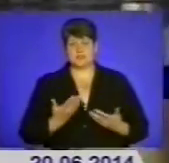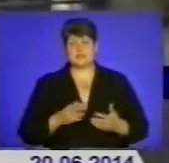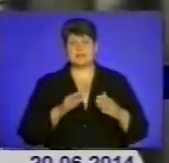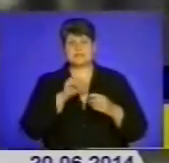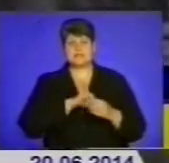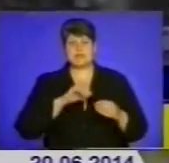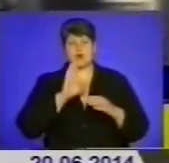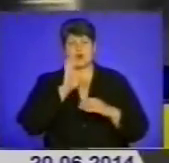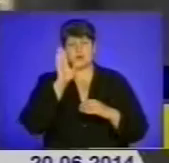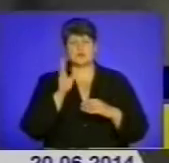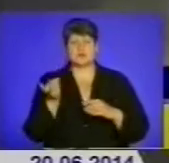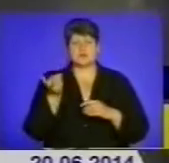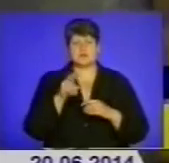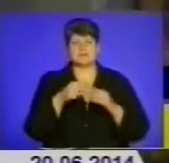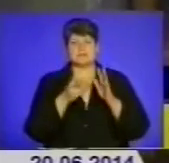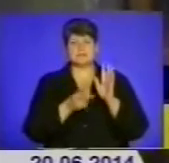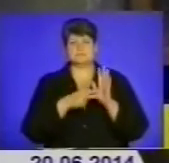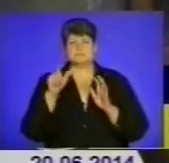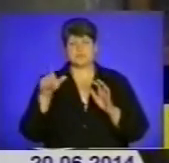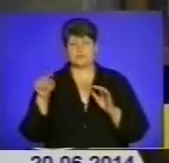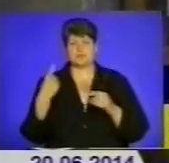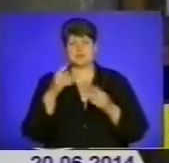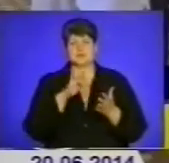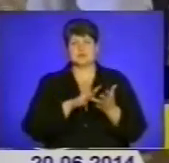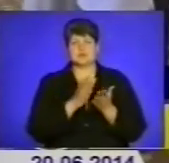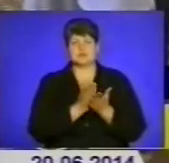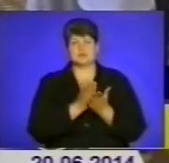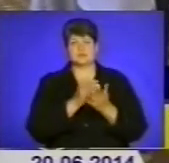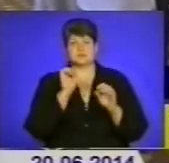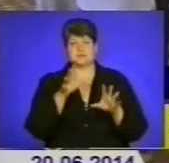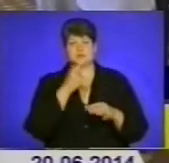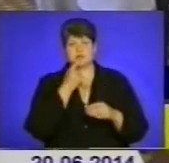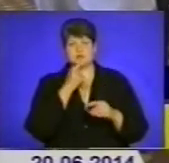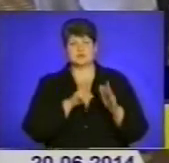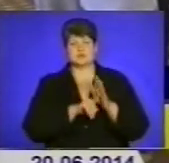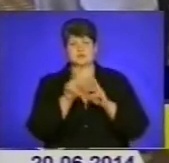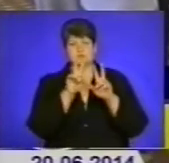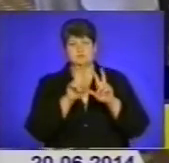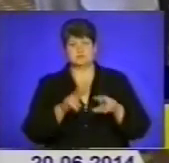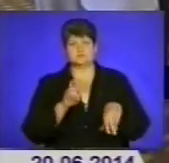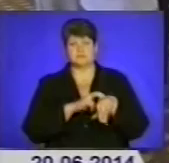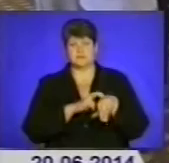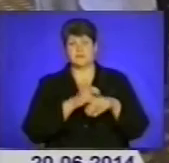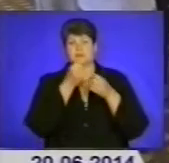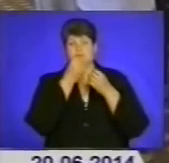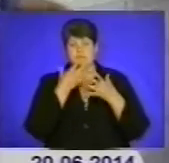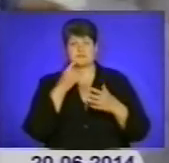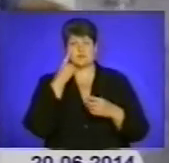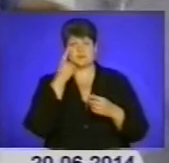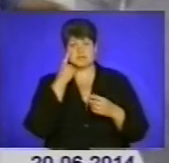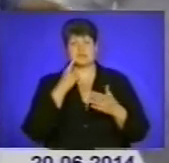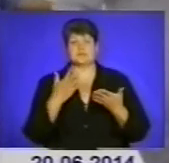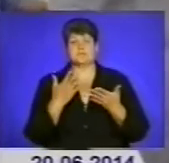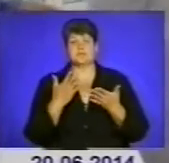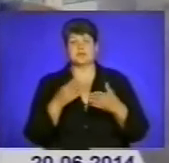добровольців прибули до Тернопільського обласного центру служби крові. Спочатку добровольців обстежили лікарі. Позитивна оцінка стану здоров'я у день